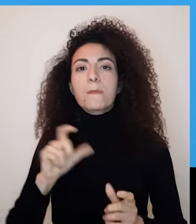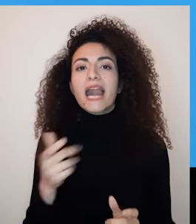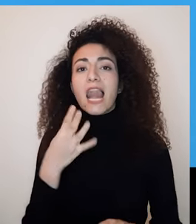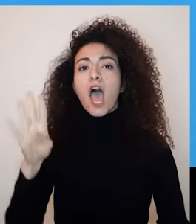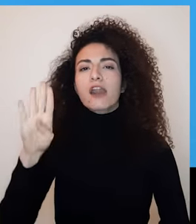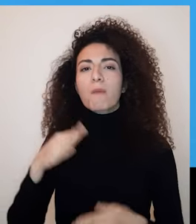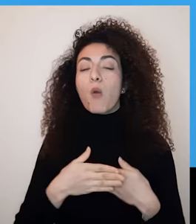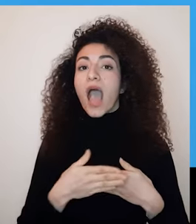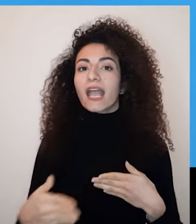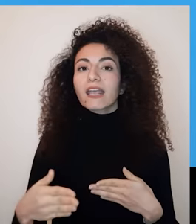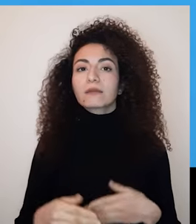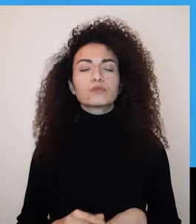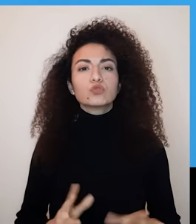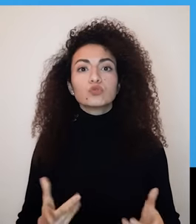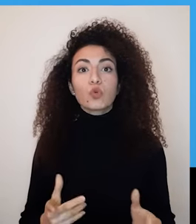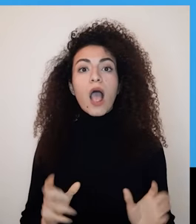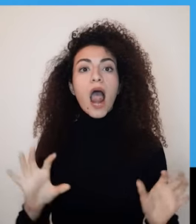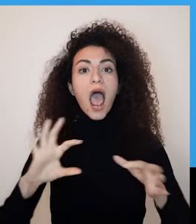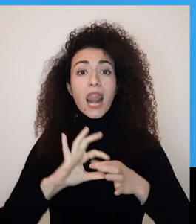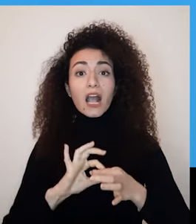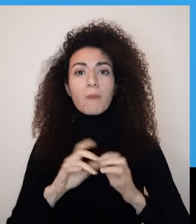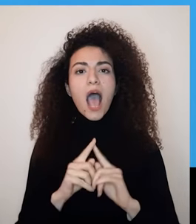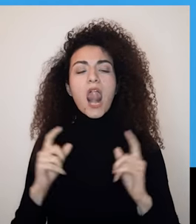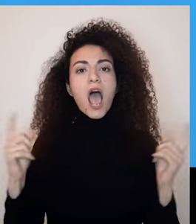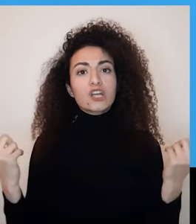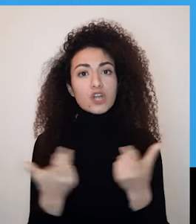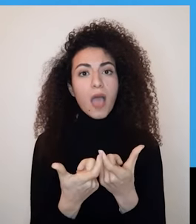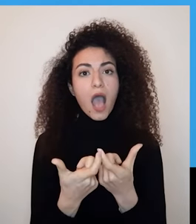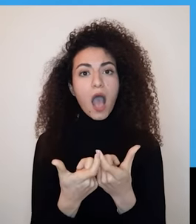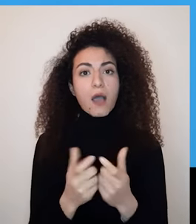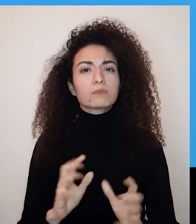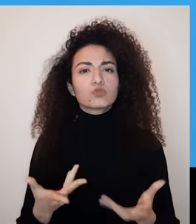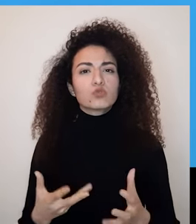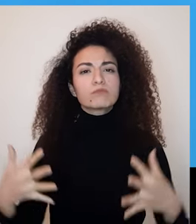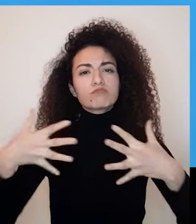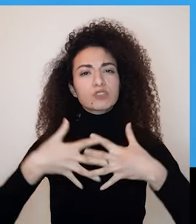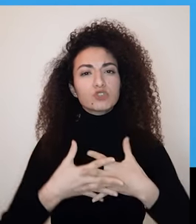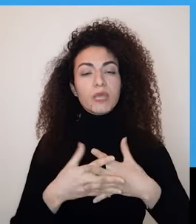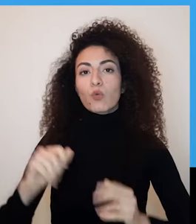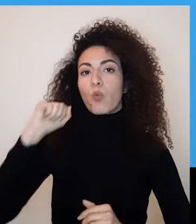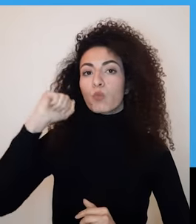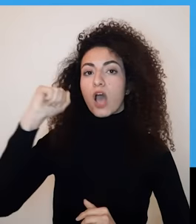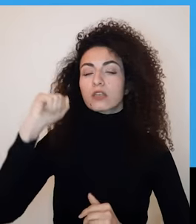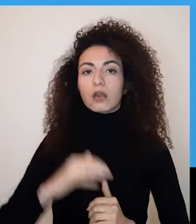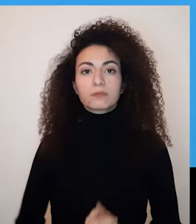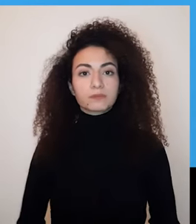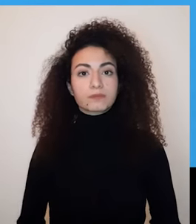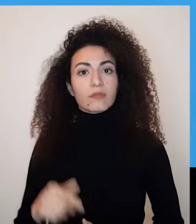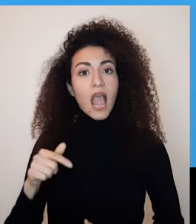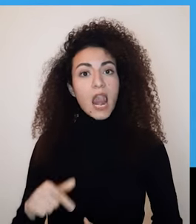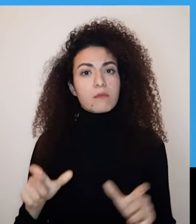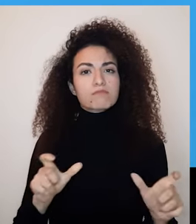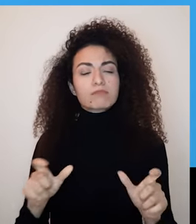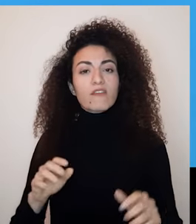العلائقية؟ وصلنا للمرحلة الرابعة والأخيرة واللي بتتمحور حول العلاقة مع الجماعة من خلال